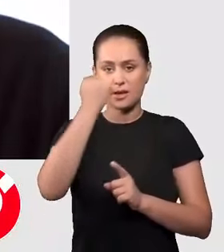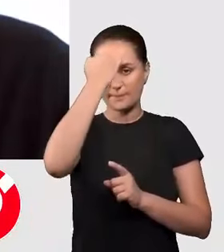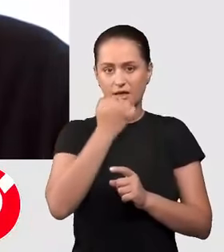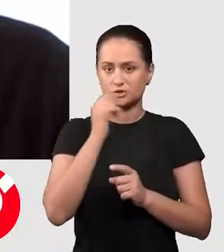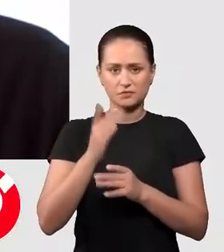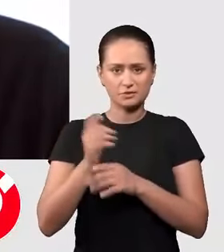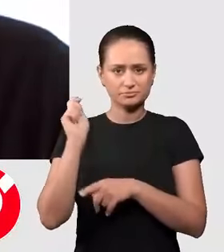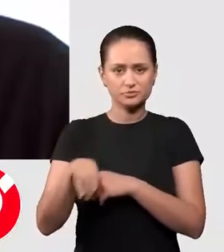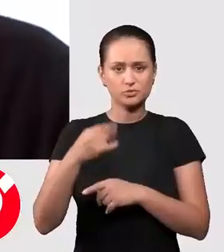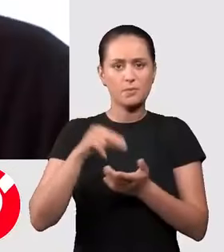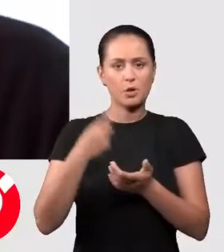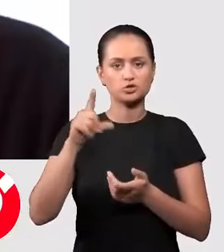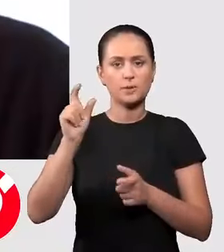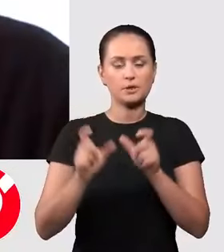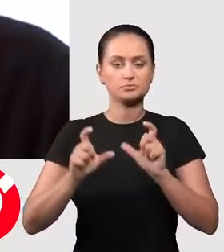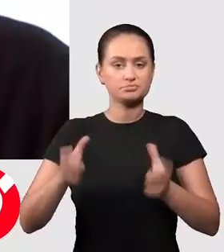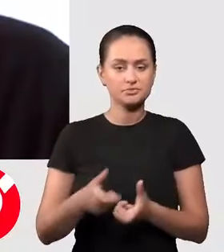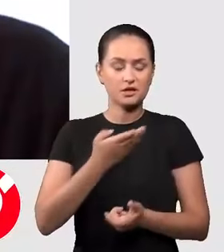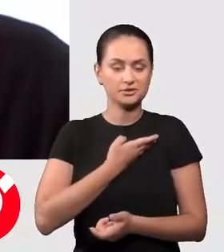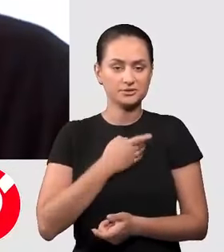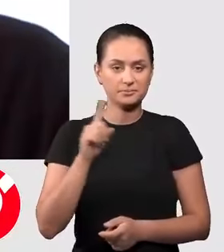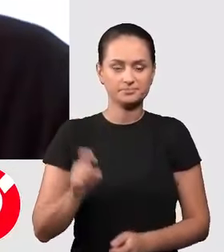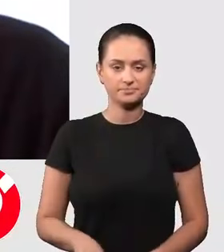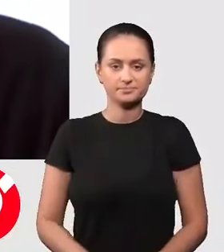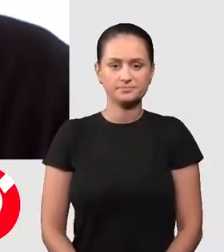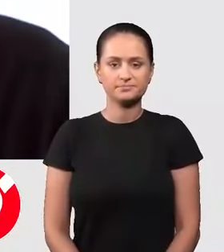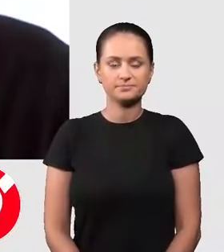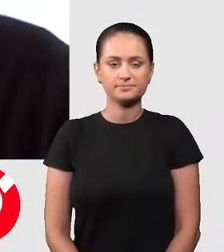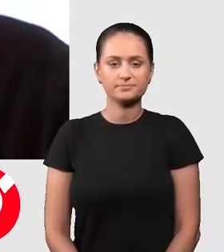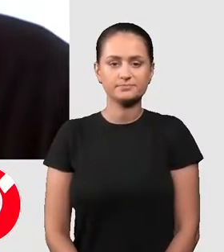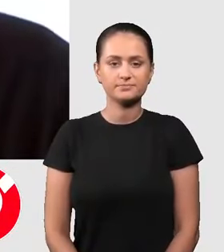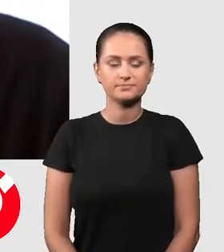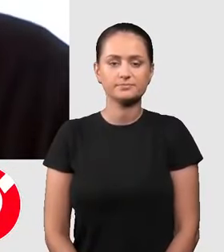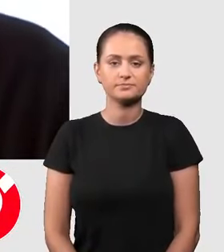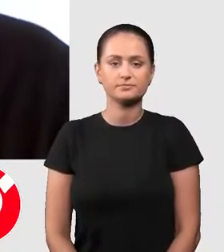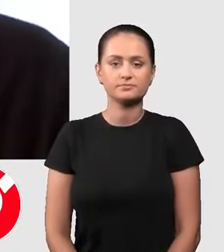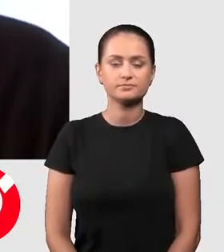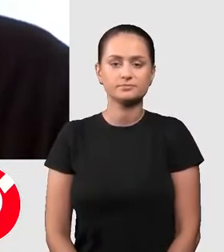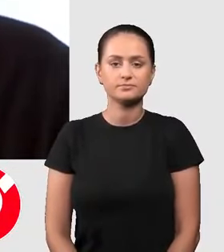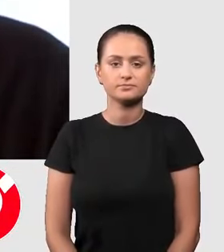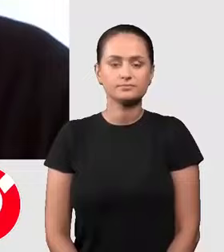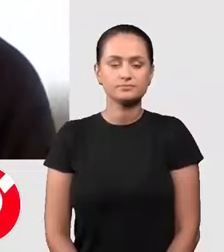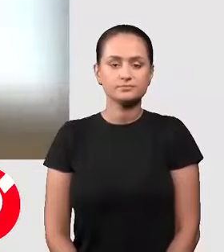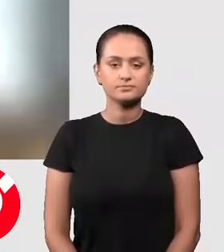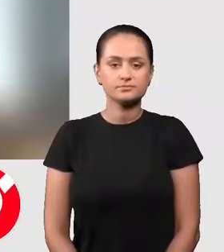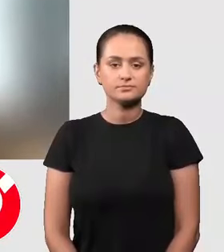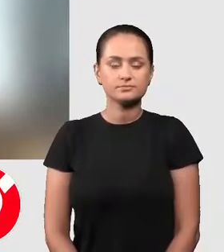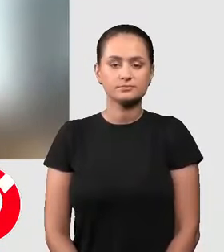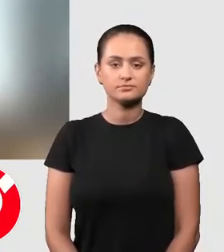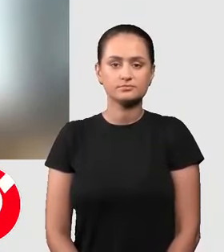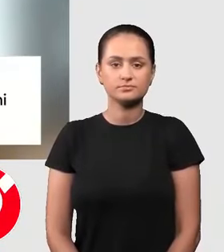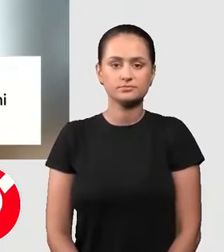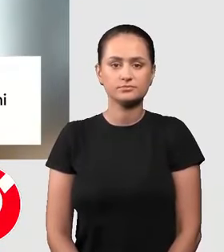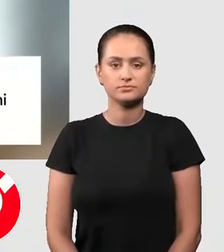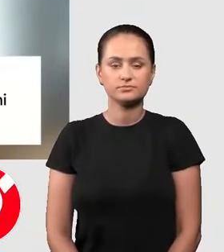Hamas nu a fost pe deplin învins și de 120 de ostate și sunt încă în Gaza. Da, foarte greu, dar seara